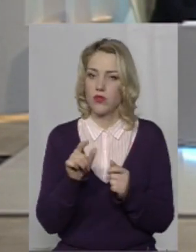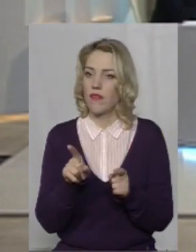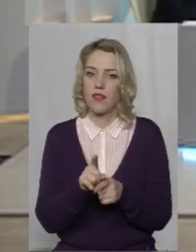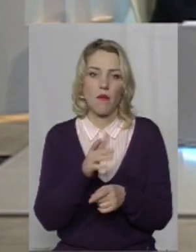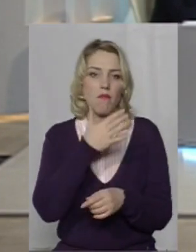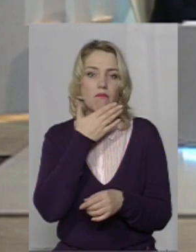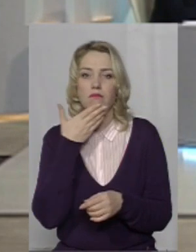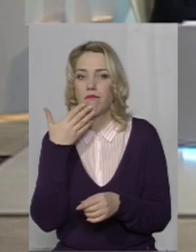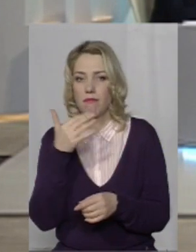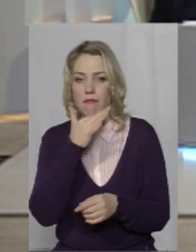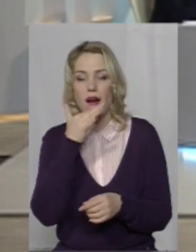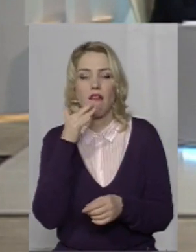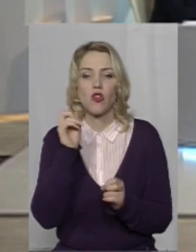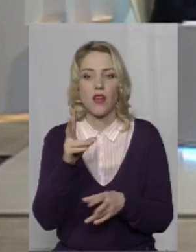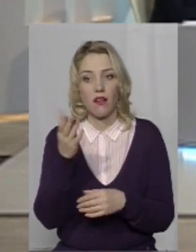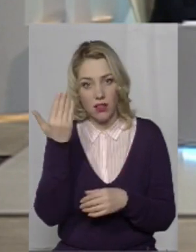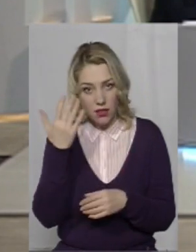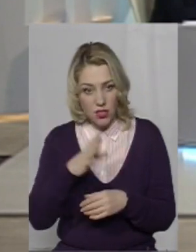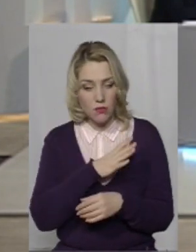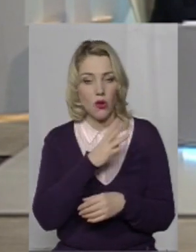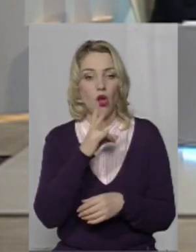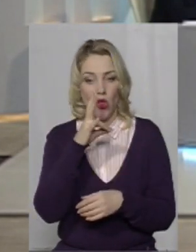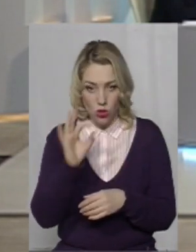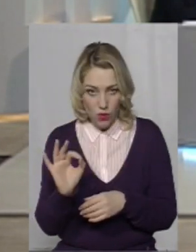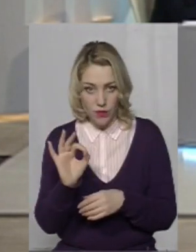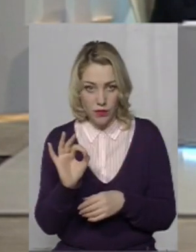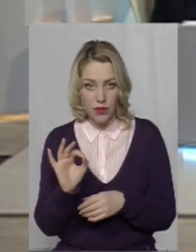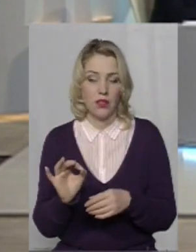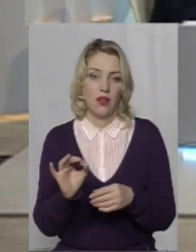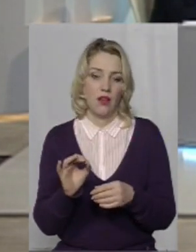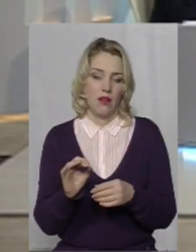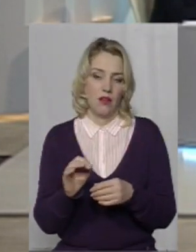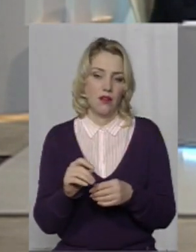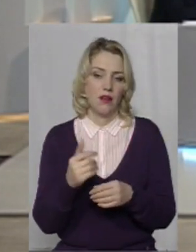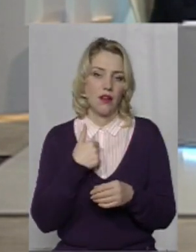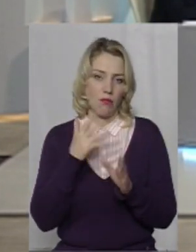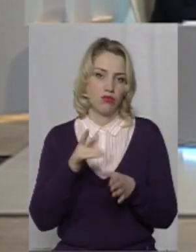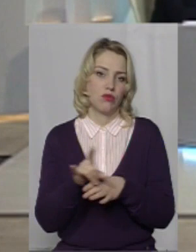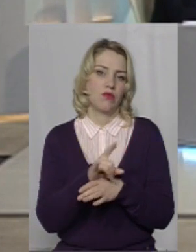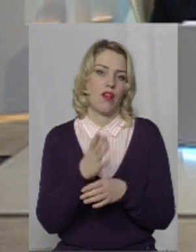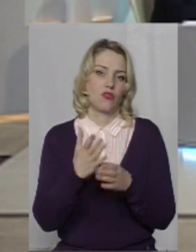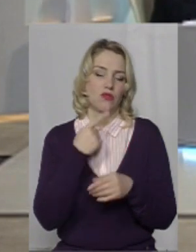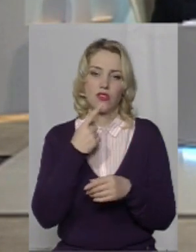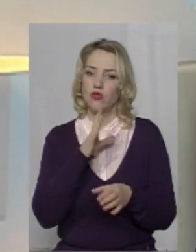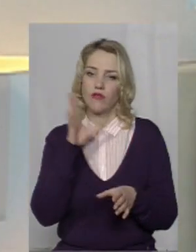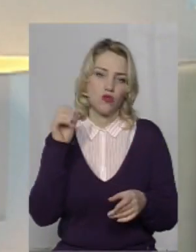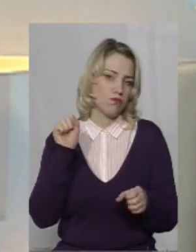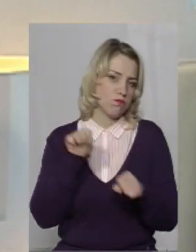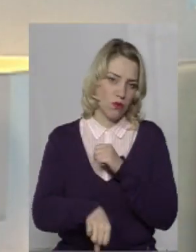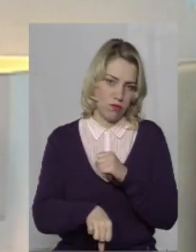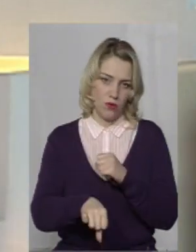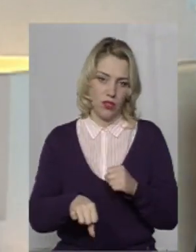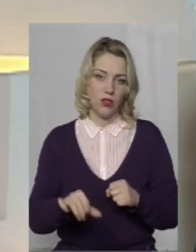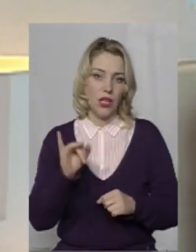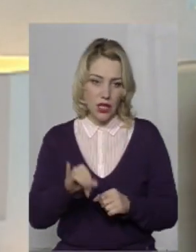багато, як було першочергово, але буде неправда, якщо я скажу, що ми побороли всіх